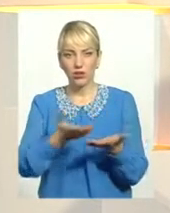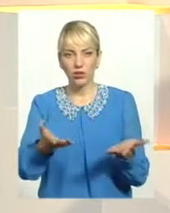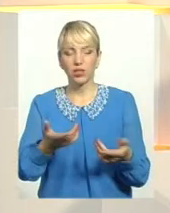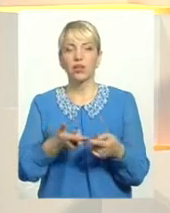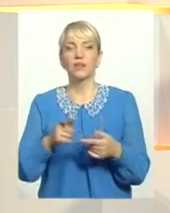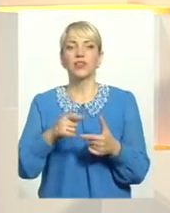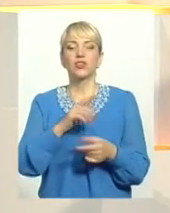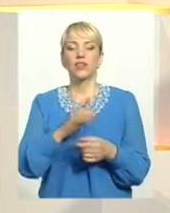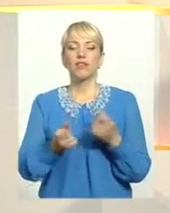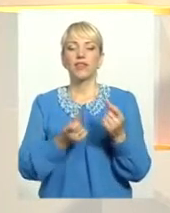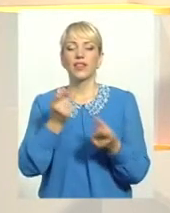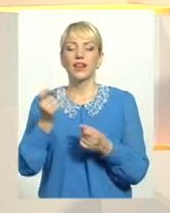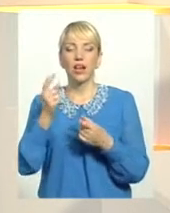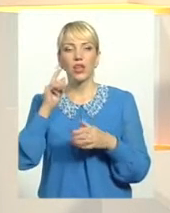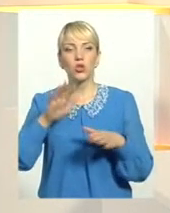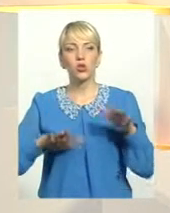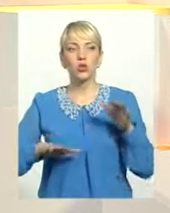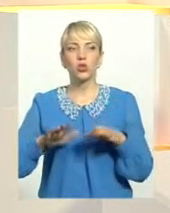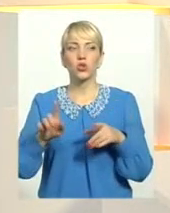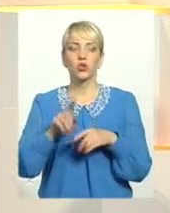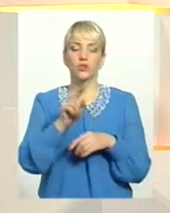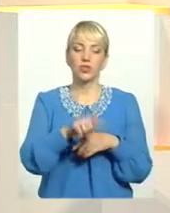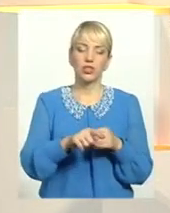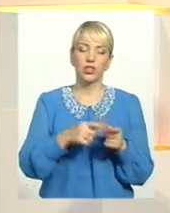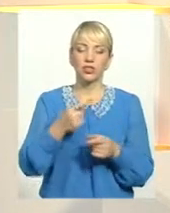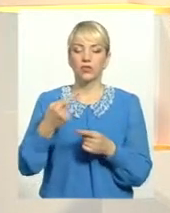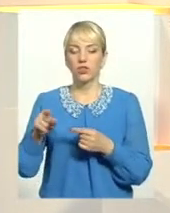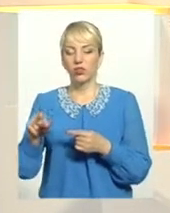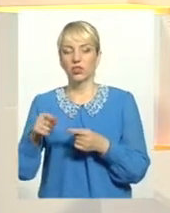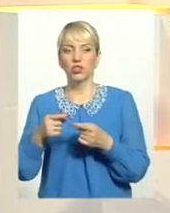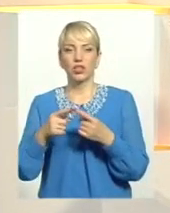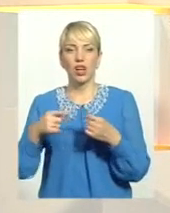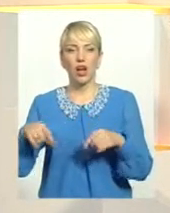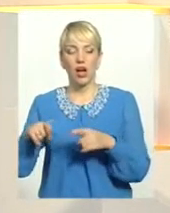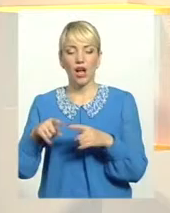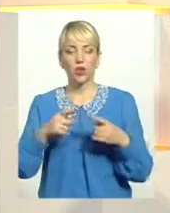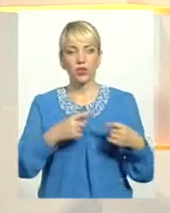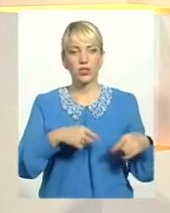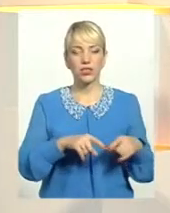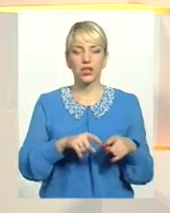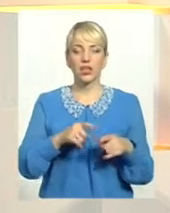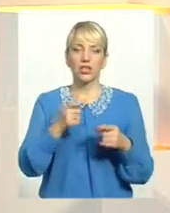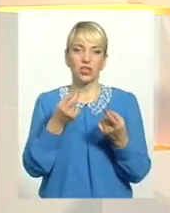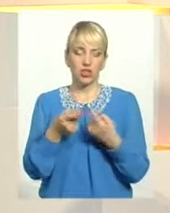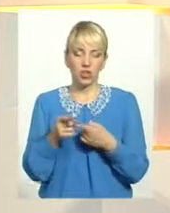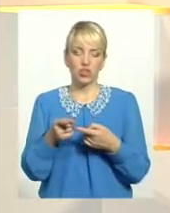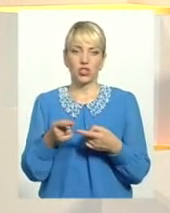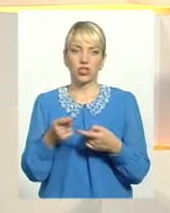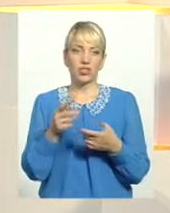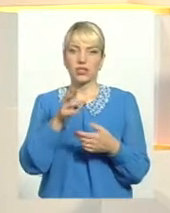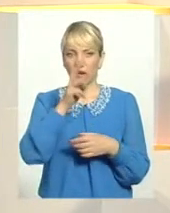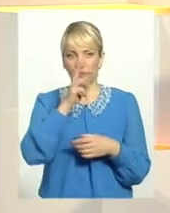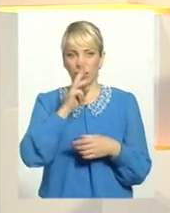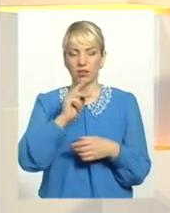тій чи іншій галузі, ну, мабуть, не зовсім така зарплата? Та, звичайно. Реальна ви маєте на увазі? Реальна.